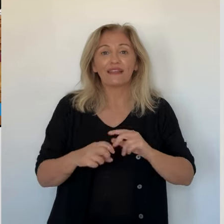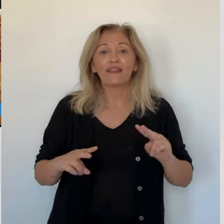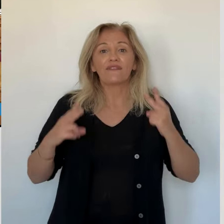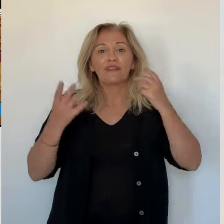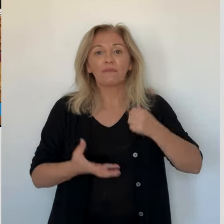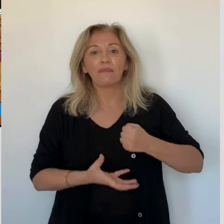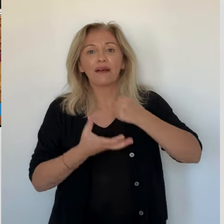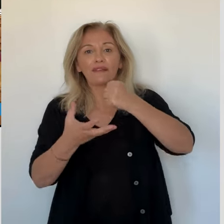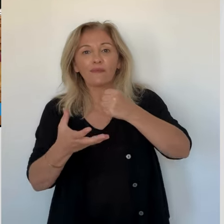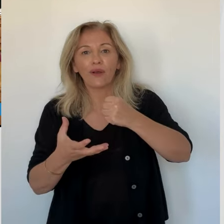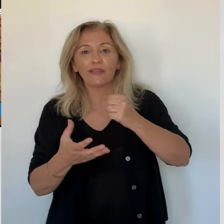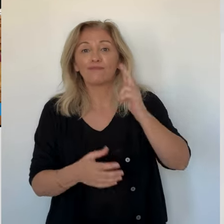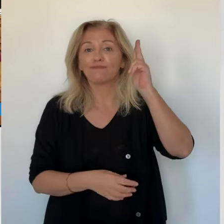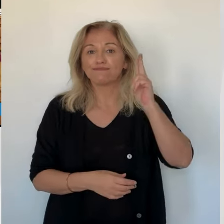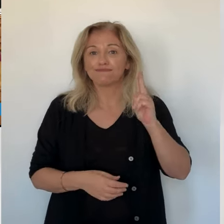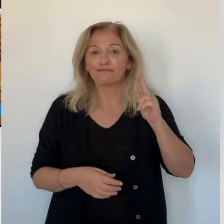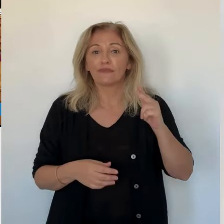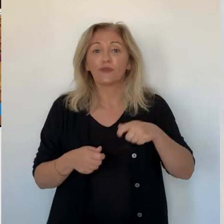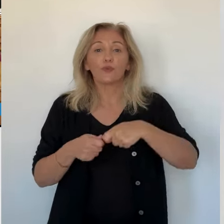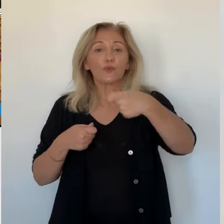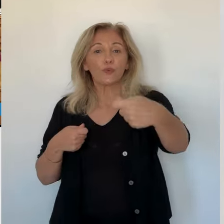également dans toutes les régions partenaires.